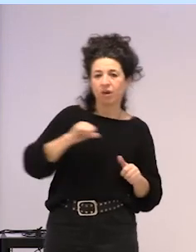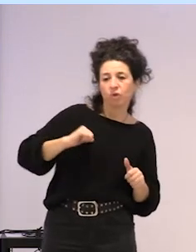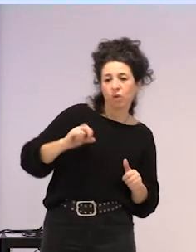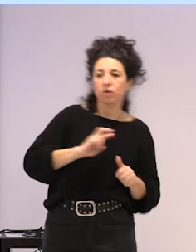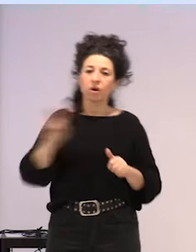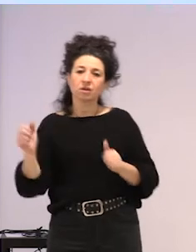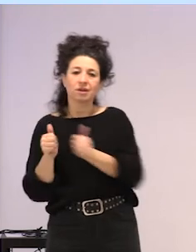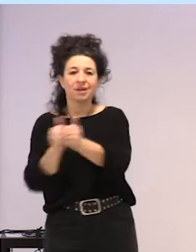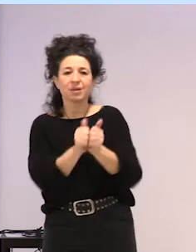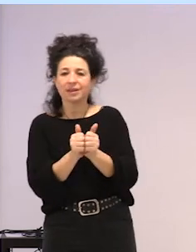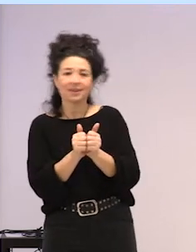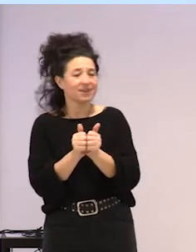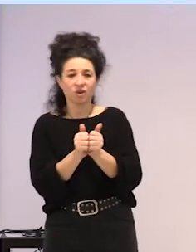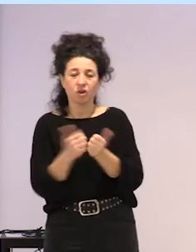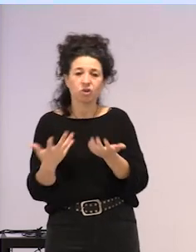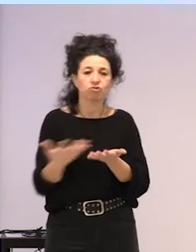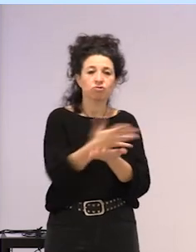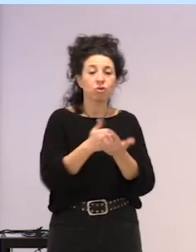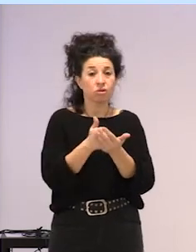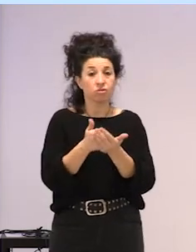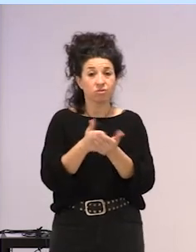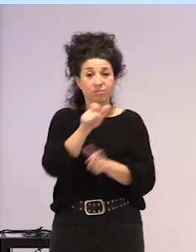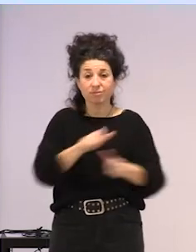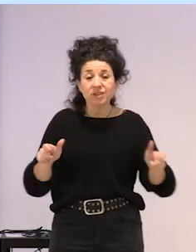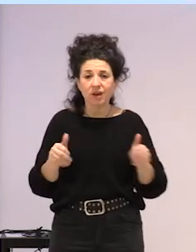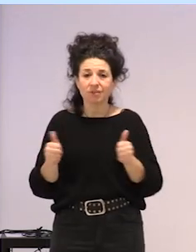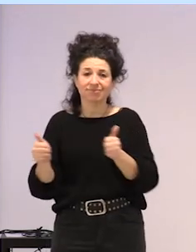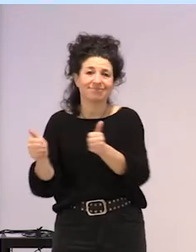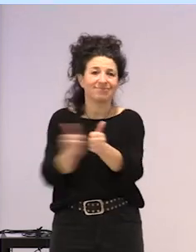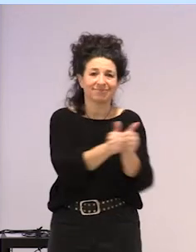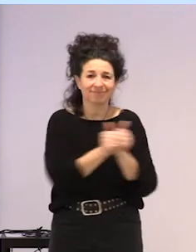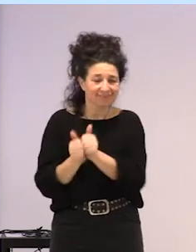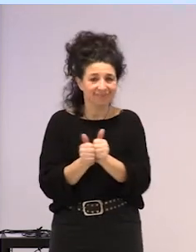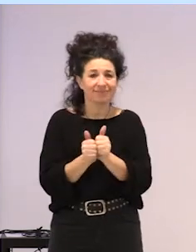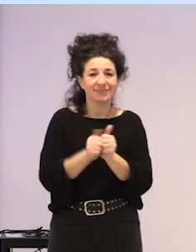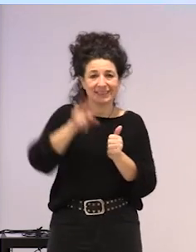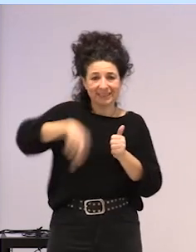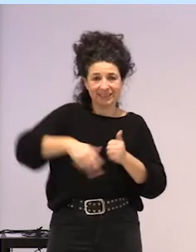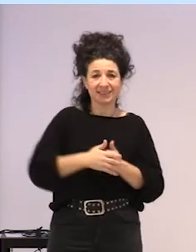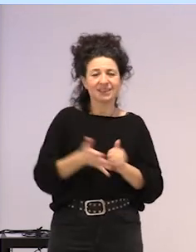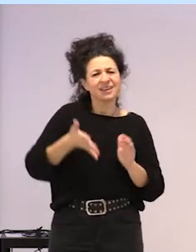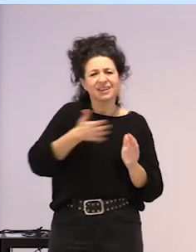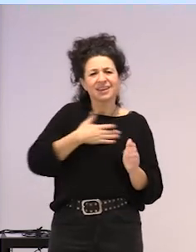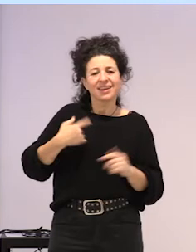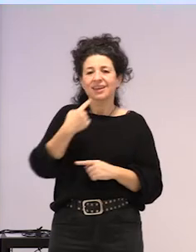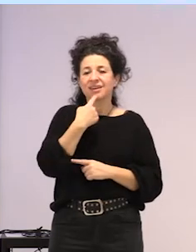menpekoak, ba, izik eta guztiok elkarmenpekoak garela, ez? Hau, honek esan nahi du,